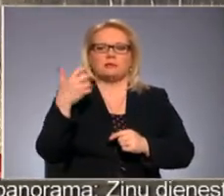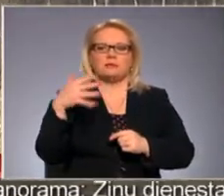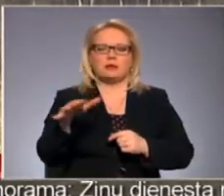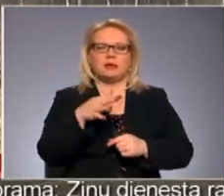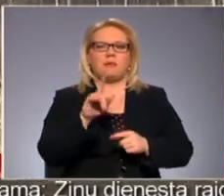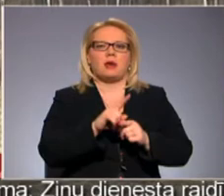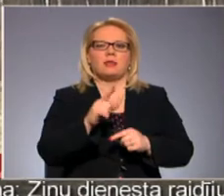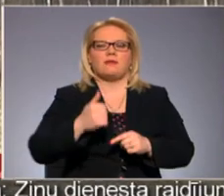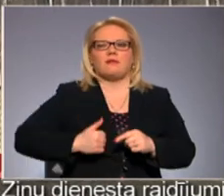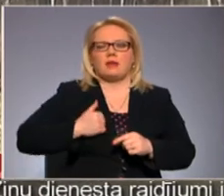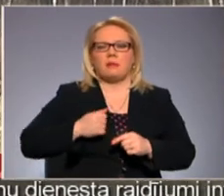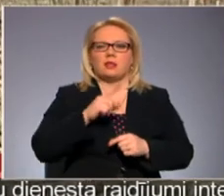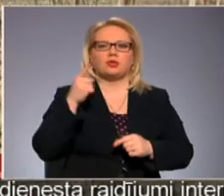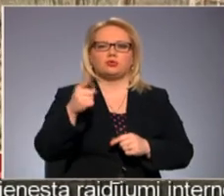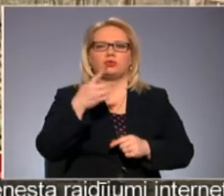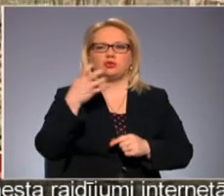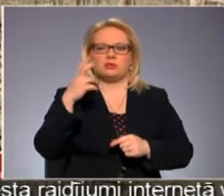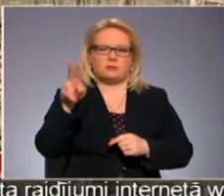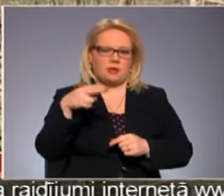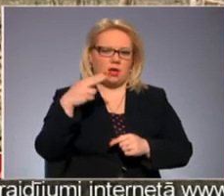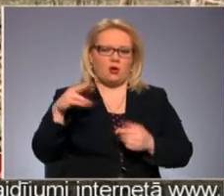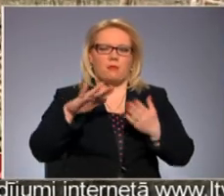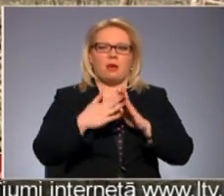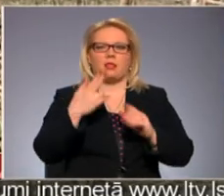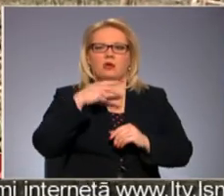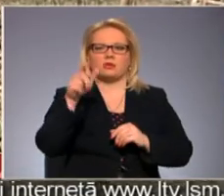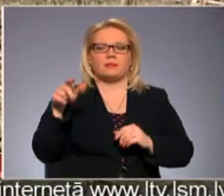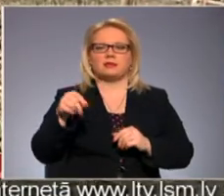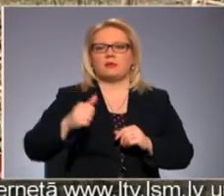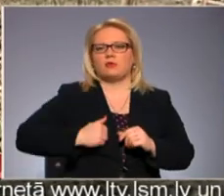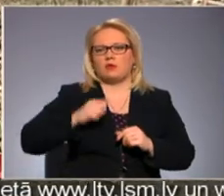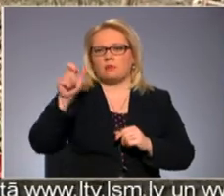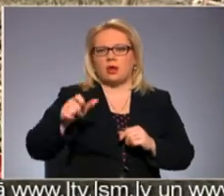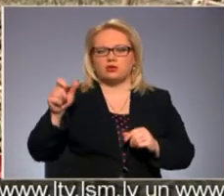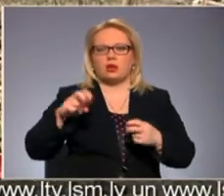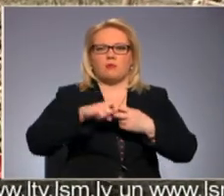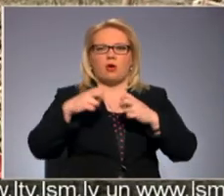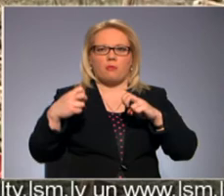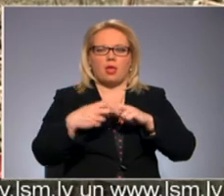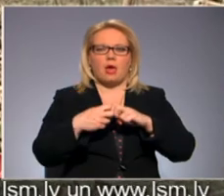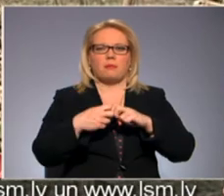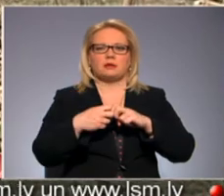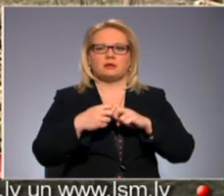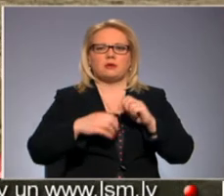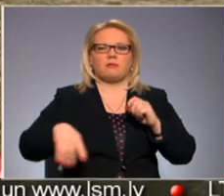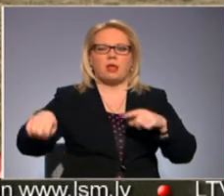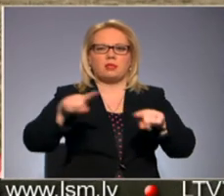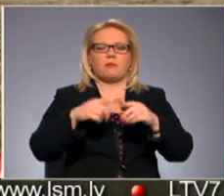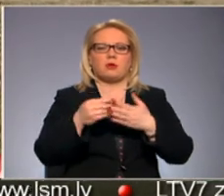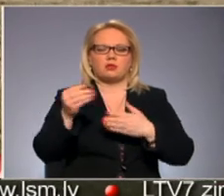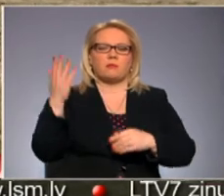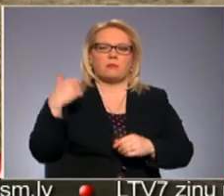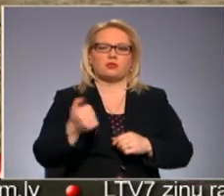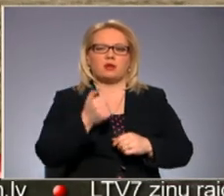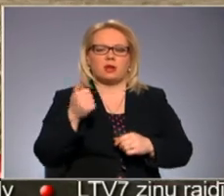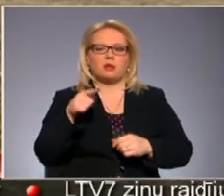juridiskam līdz 1400 eiro. Lauksiemniecības zem īpašniekiem var rāsties problēmas saņemt arī platību maksājumus. Pagājušā